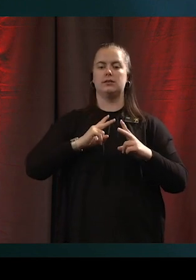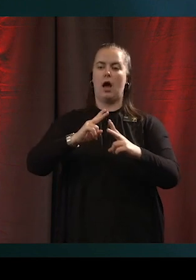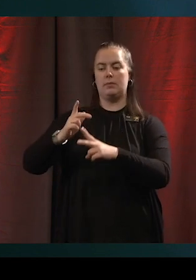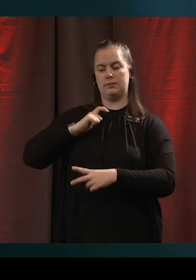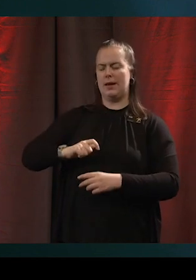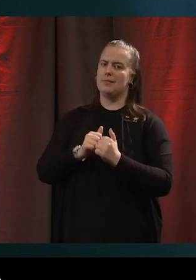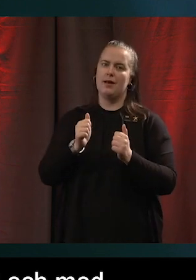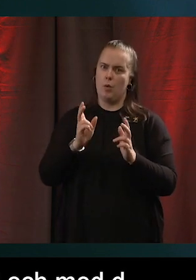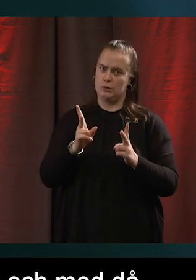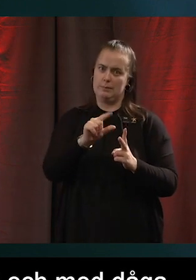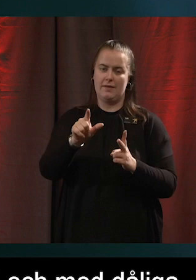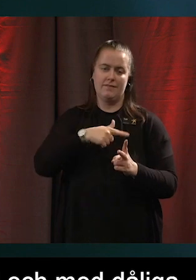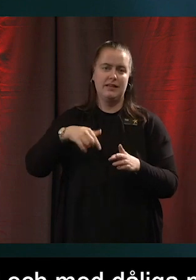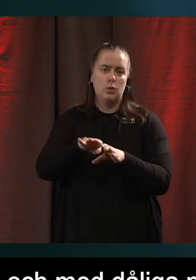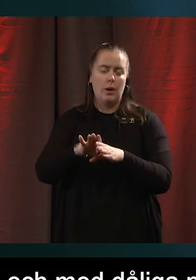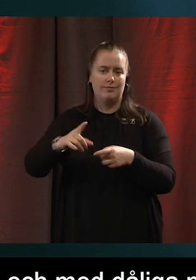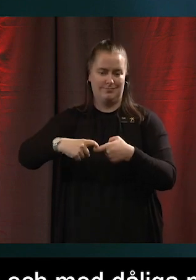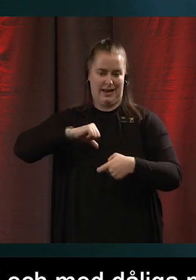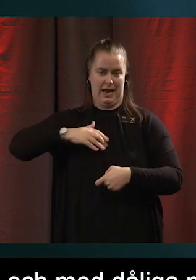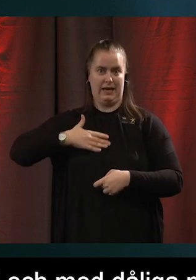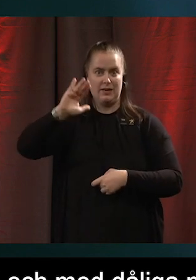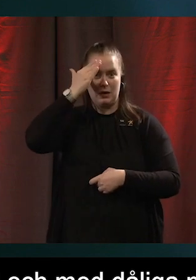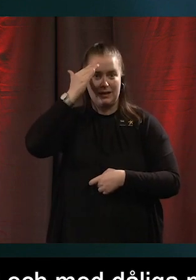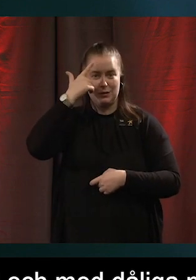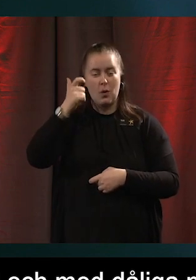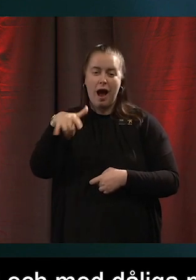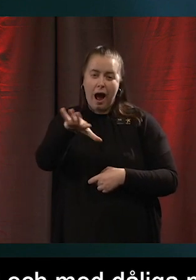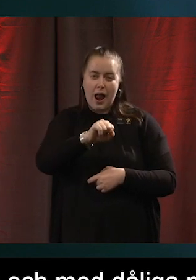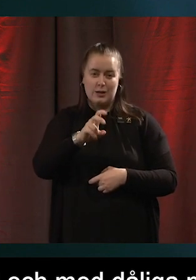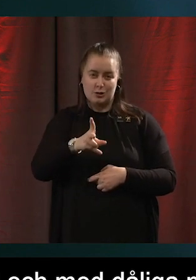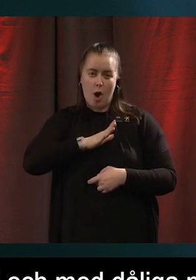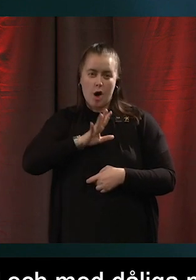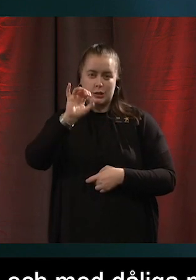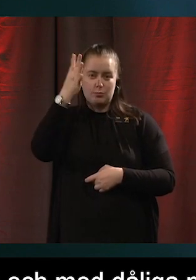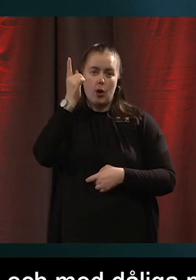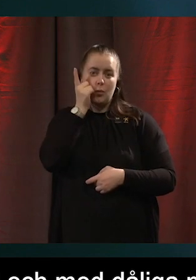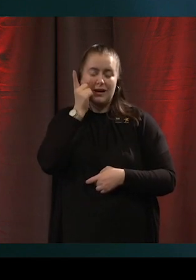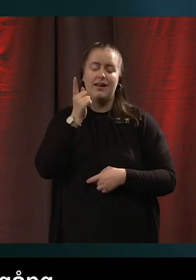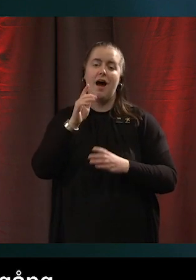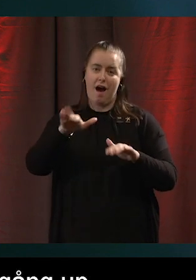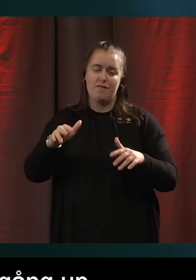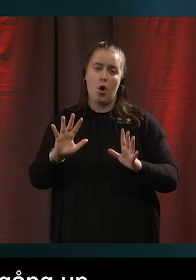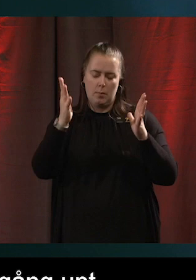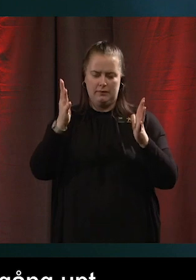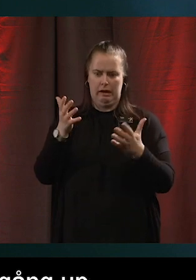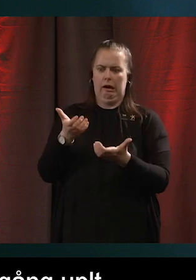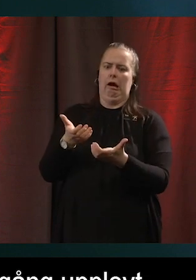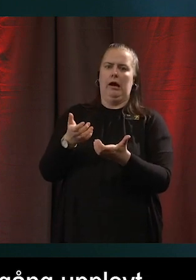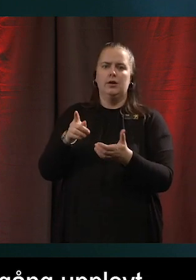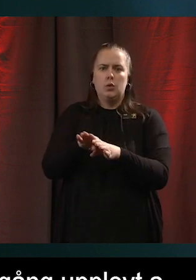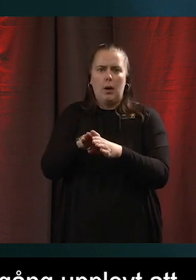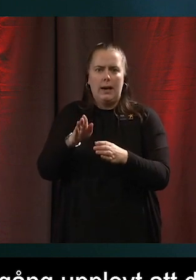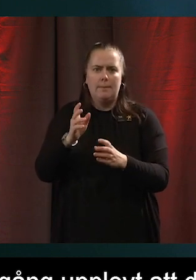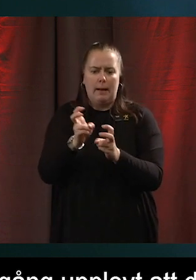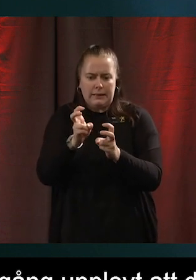erfarenheter. Jag tror att alla som har en smart phone, någon gång har upplevt att de har ett dåligt batteri. Eller att när det är